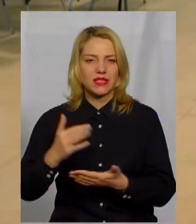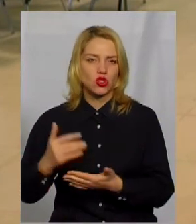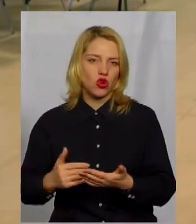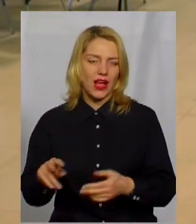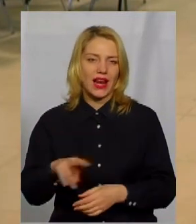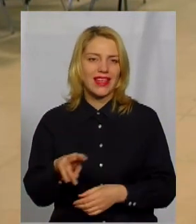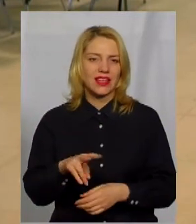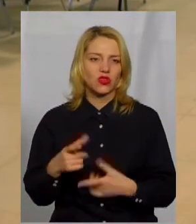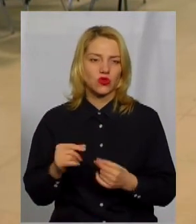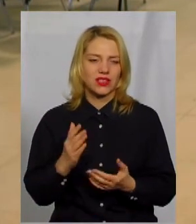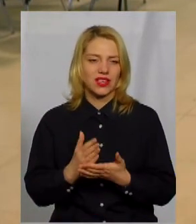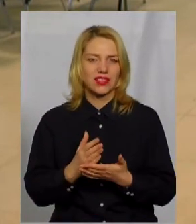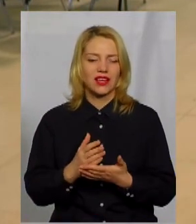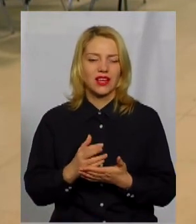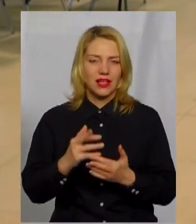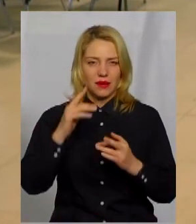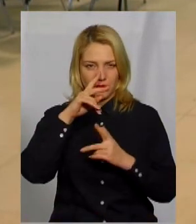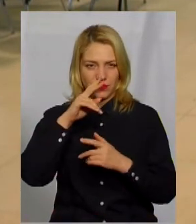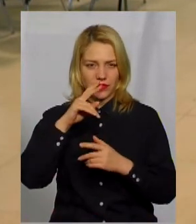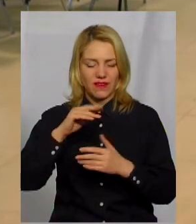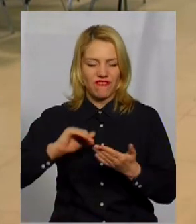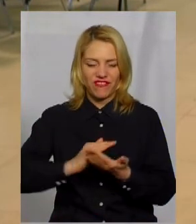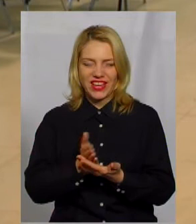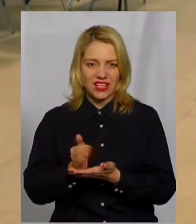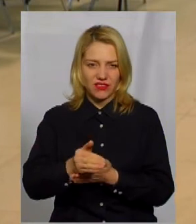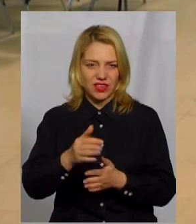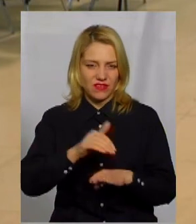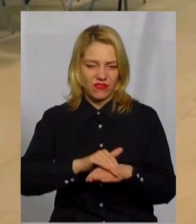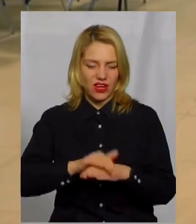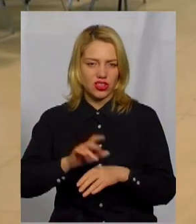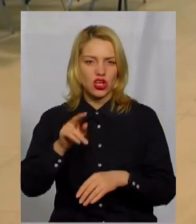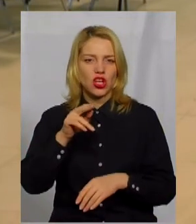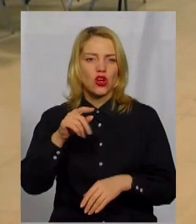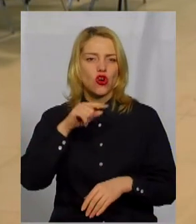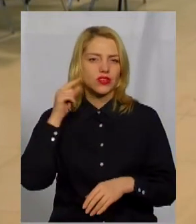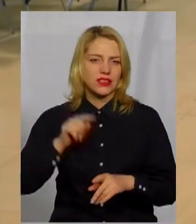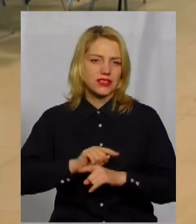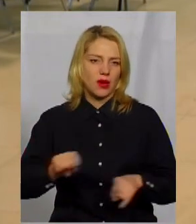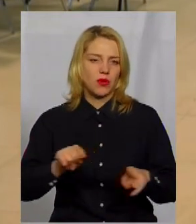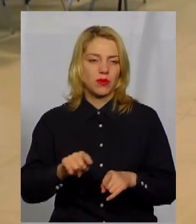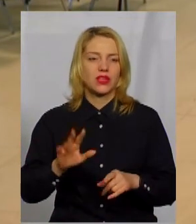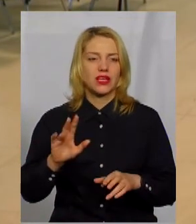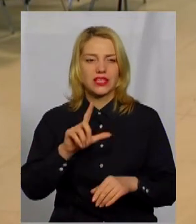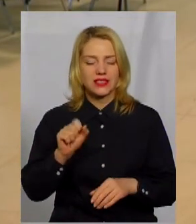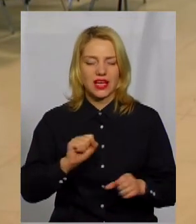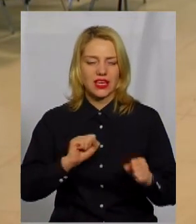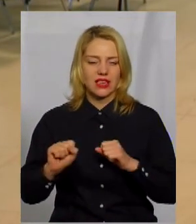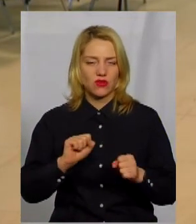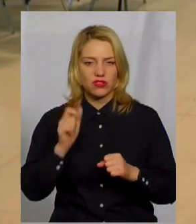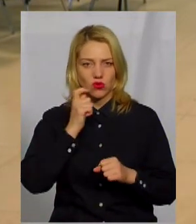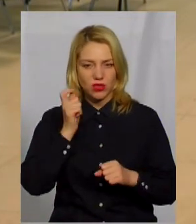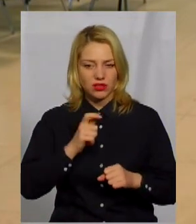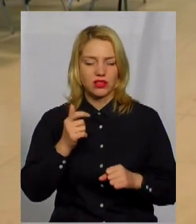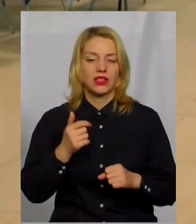викрилені факти щодо України, російська пропаганда. І потім разом з керівництвом країни вони ці книги вилучали,